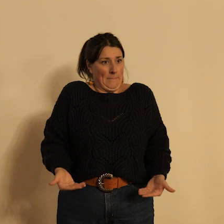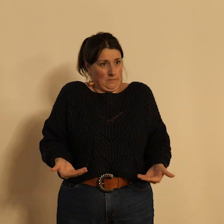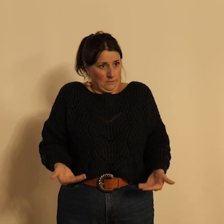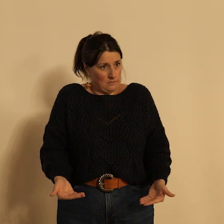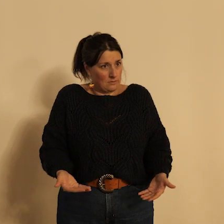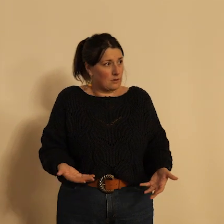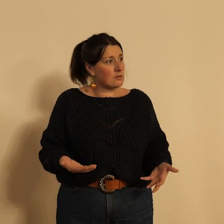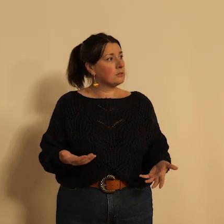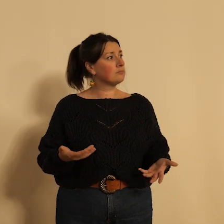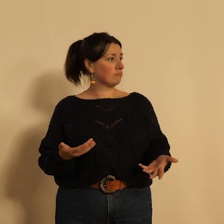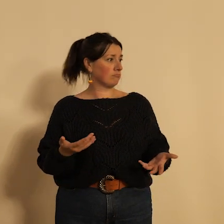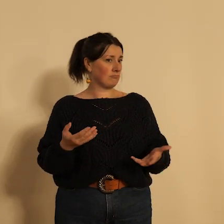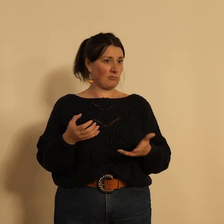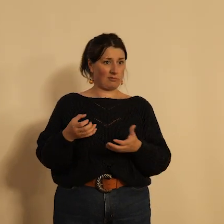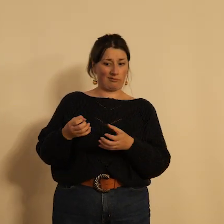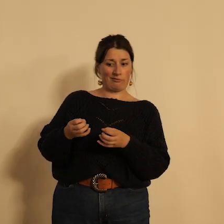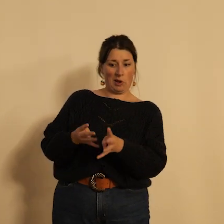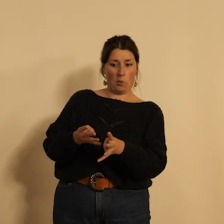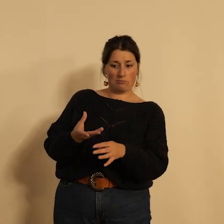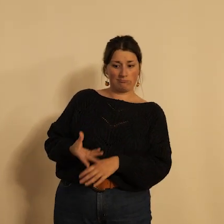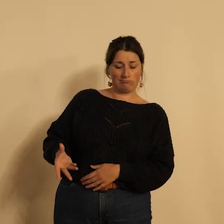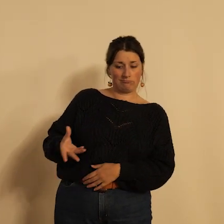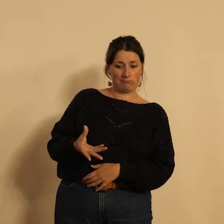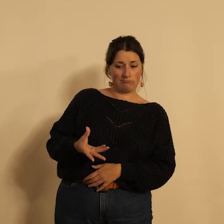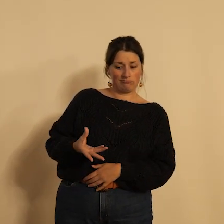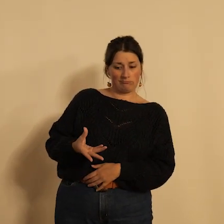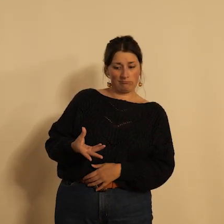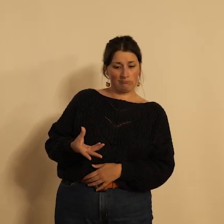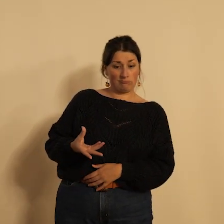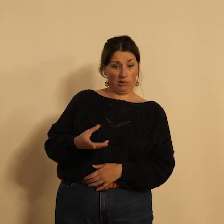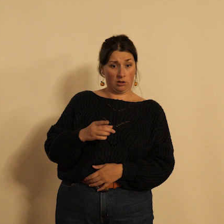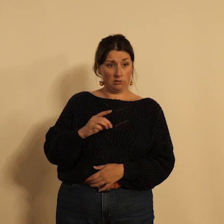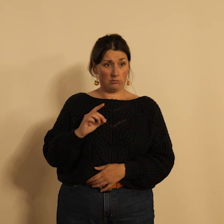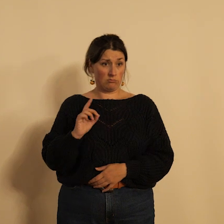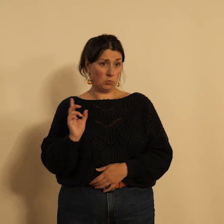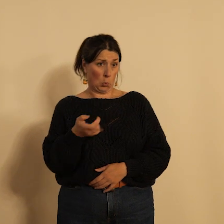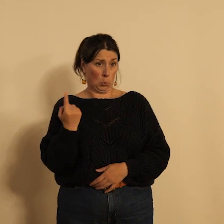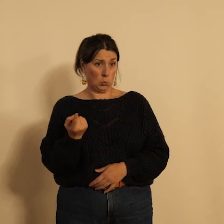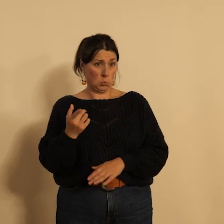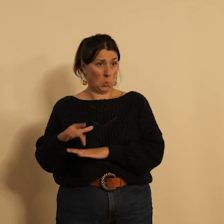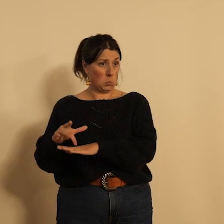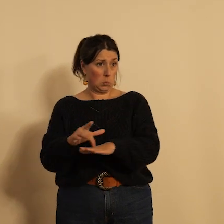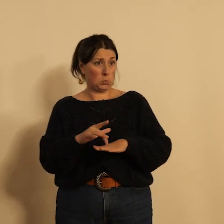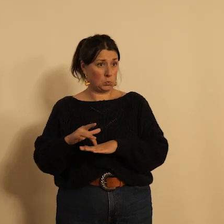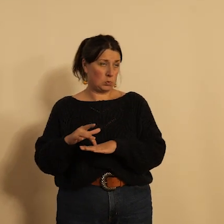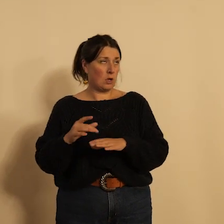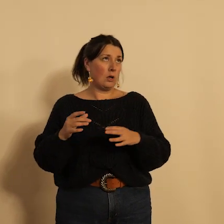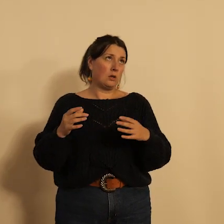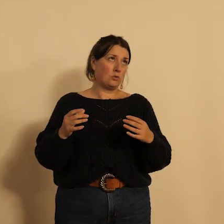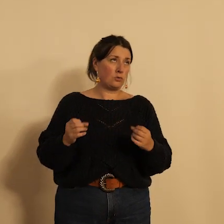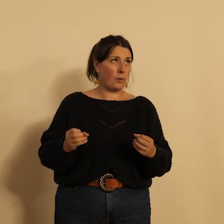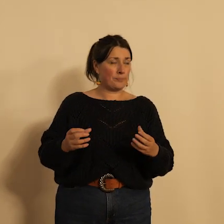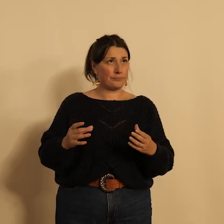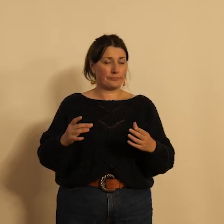le vélo est constamment pratiqué et en forme de petit panorama